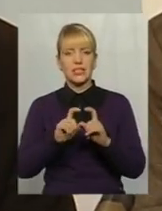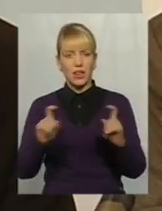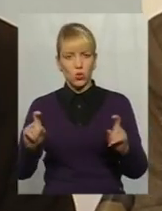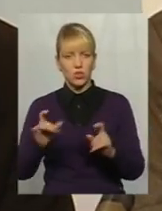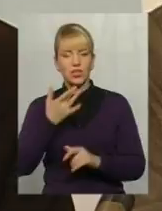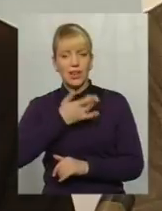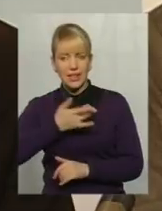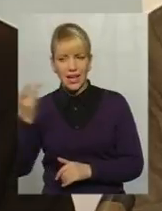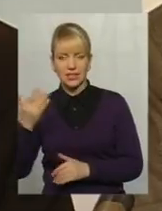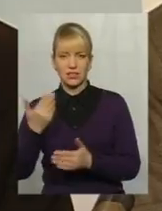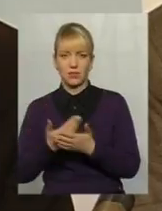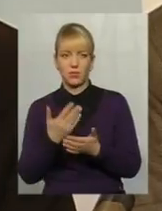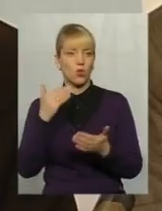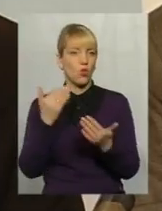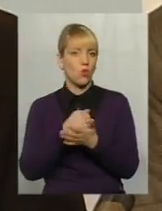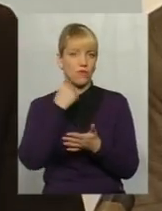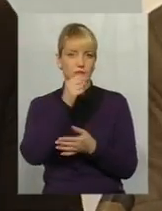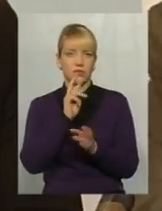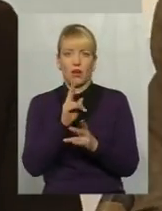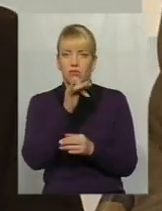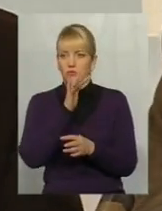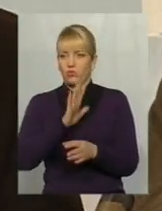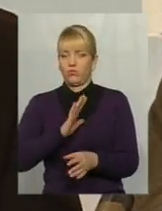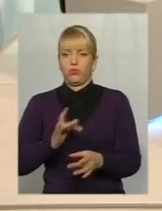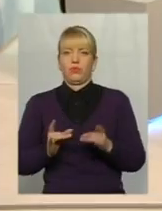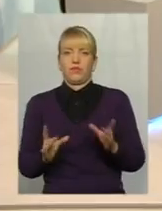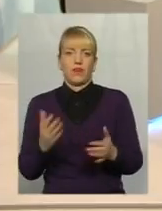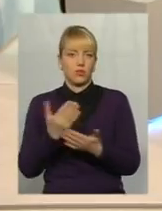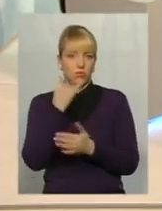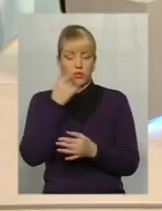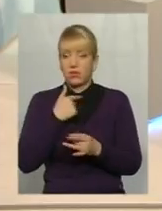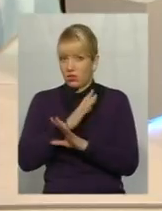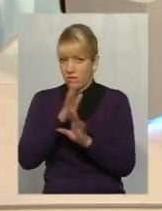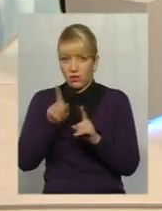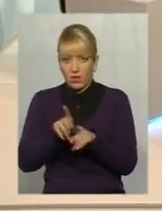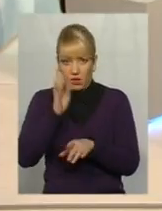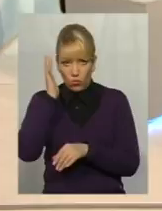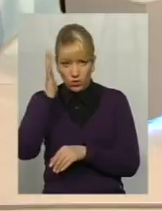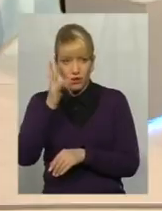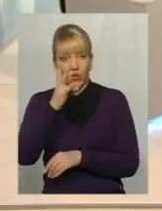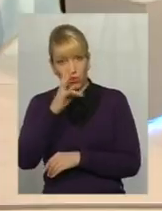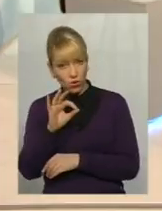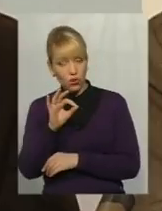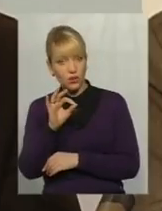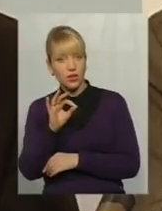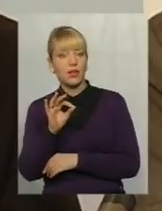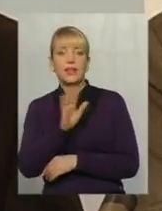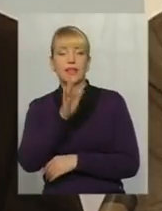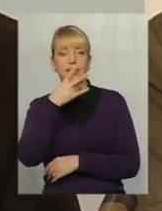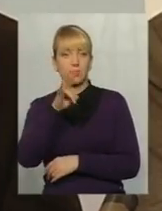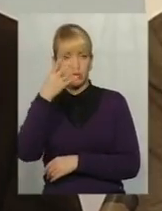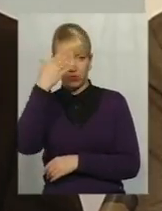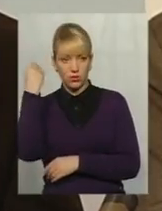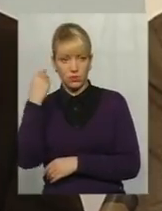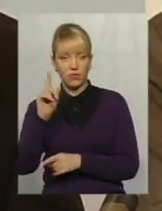так далі, Новий рік, як то не може бути свята Новий рік. Ми так, звичайно, навіть не уявляли. Але ж не треба забувати,